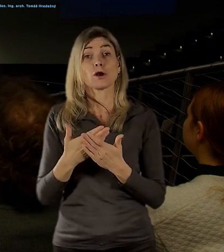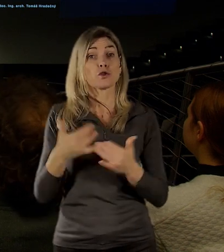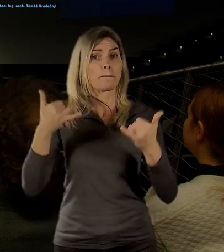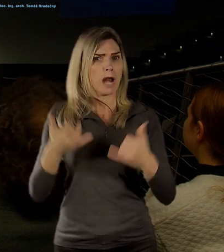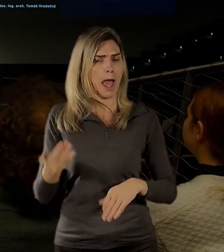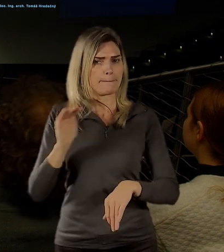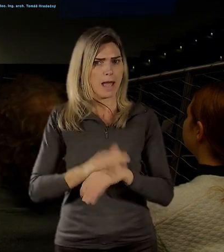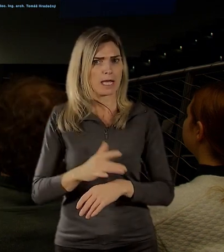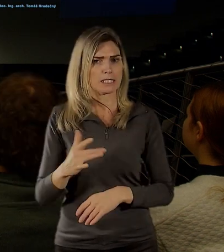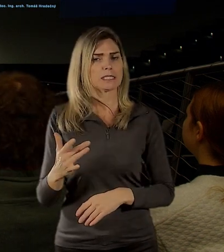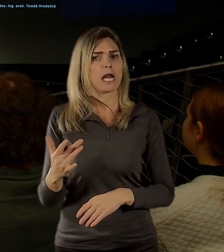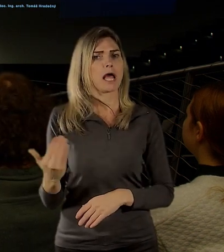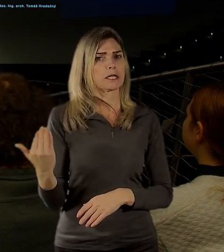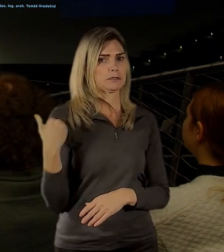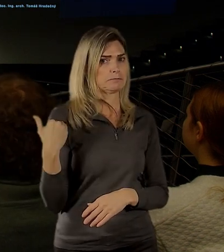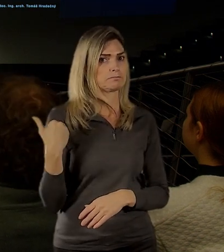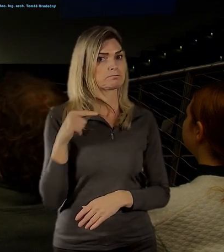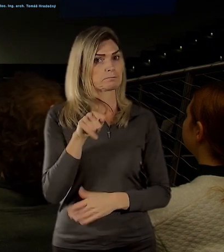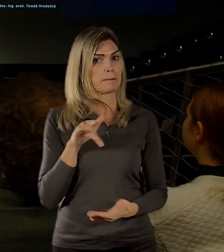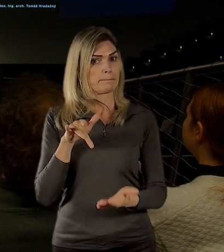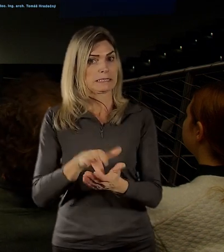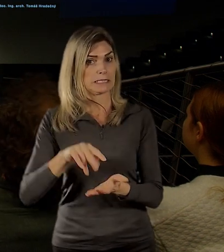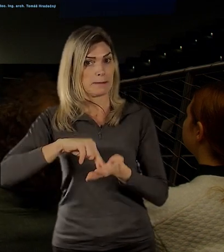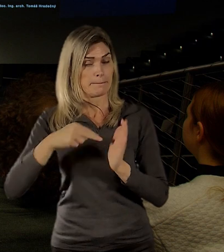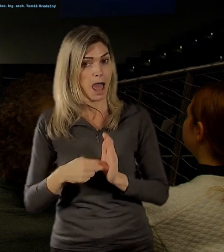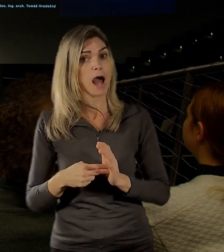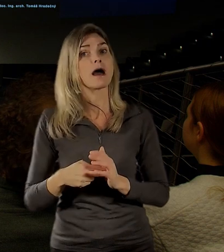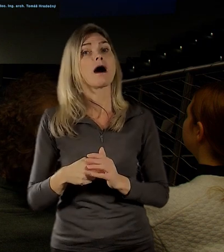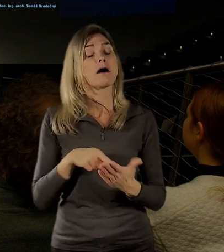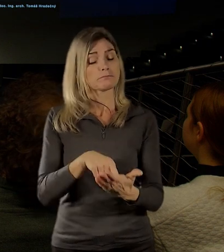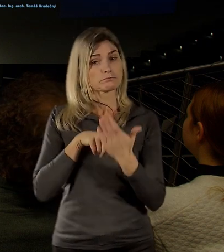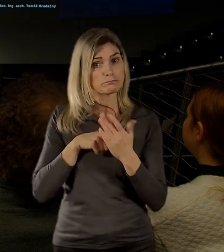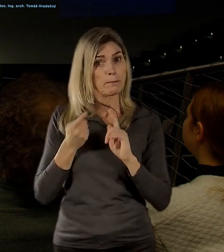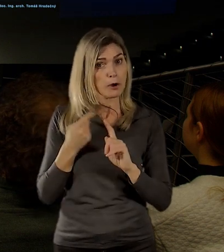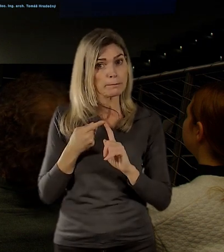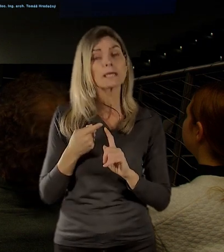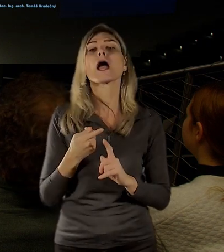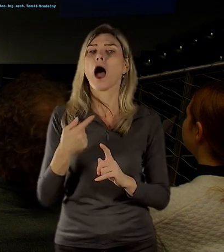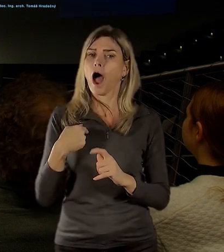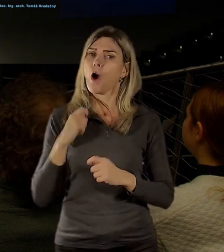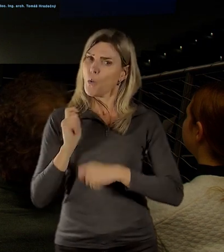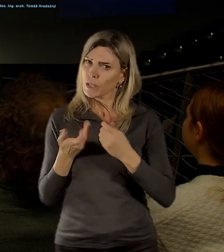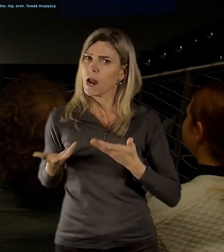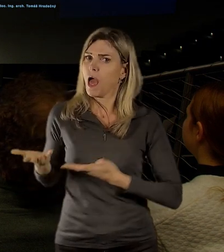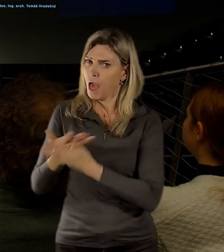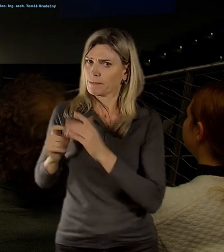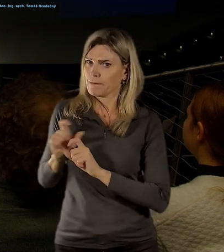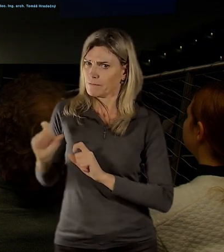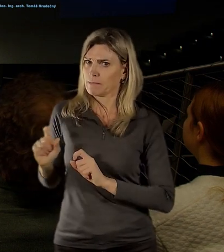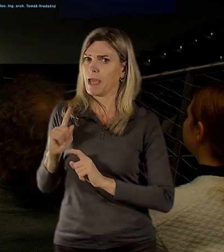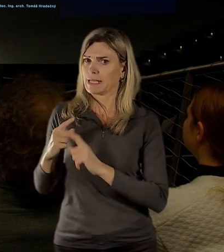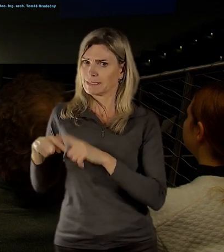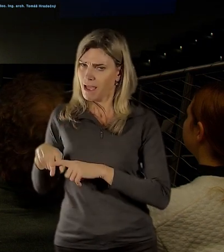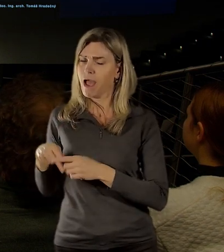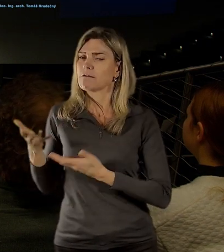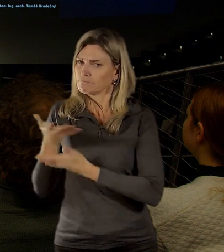podali nabídku na zpracování projektů, což jsme samozřejmě učinili a následně jsme